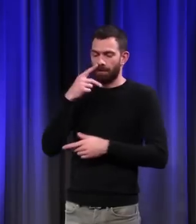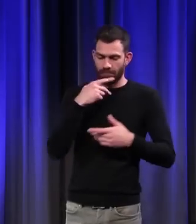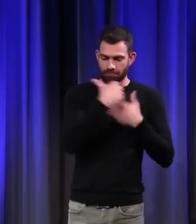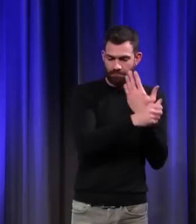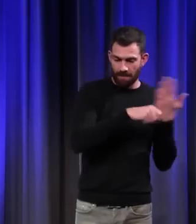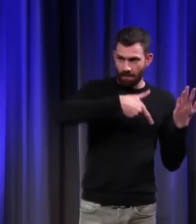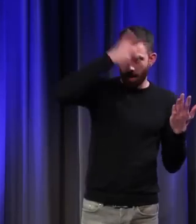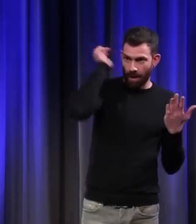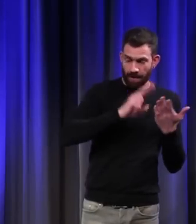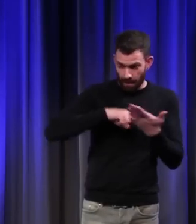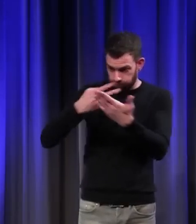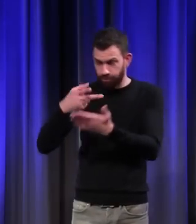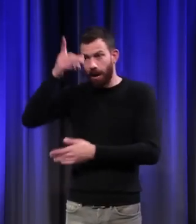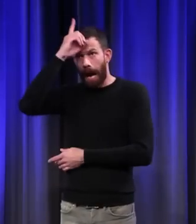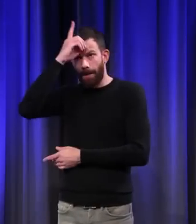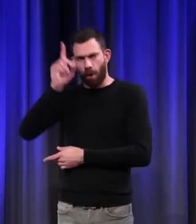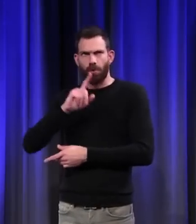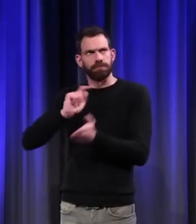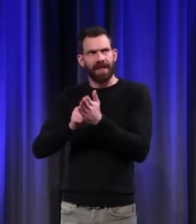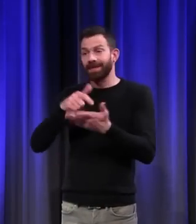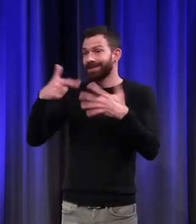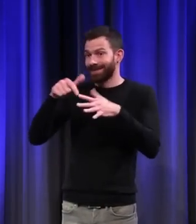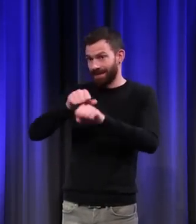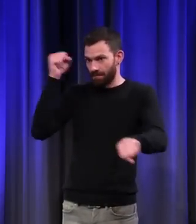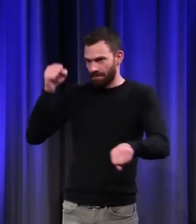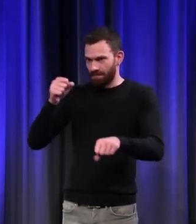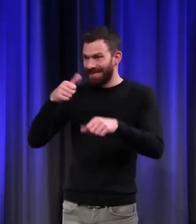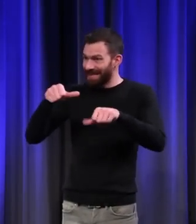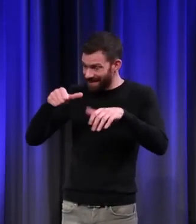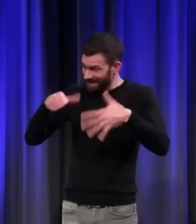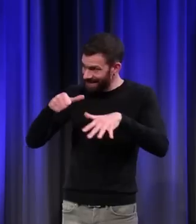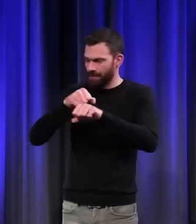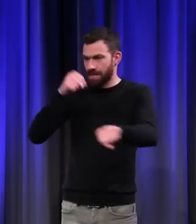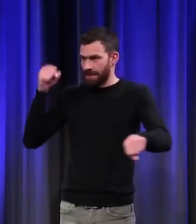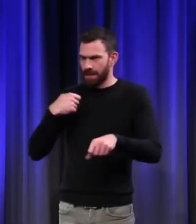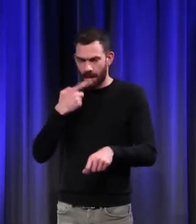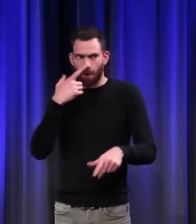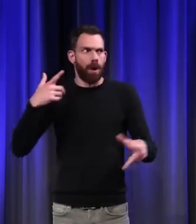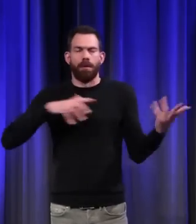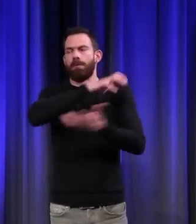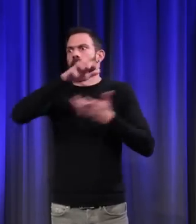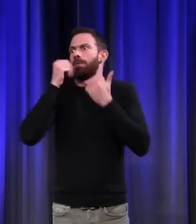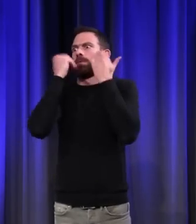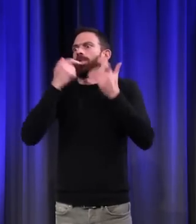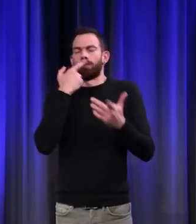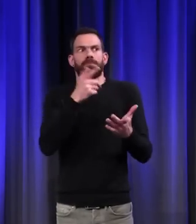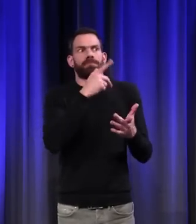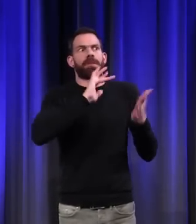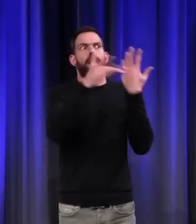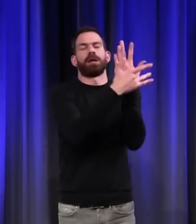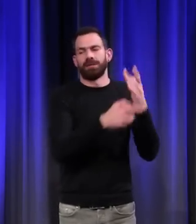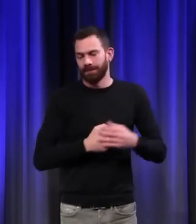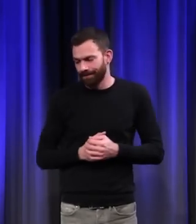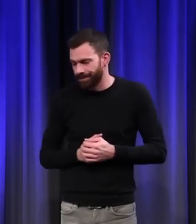ça semble encore scandaleux. C'est trahir le texte sacré. Même pour